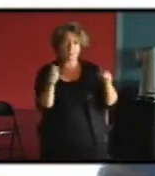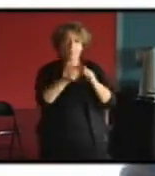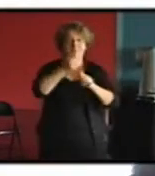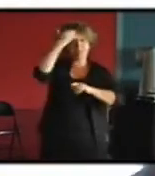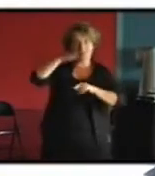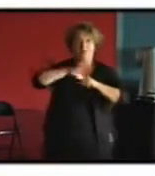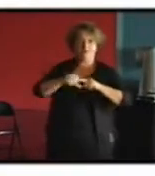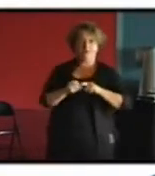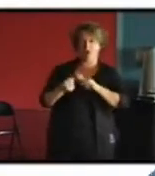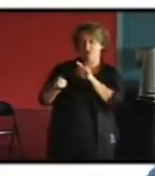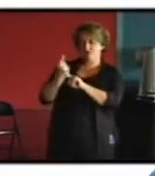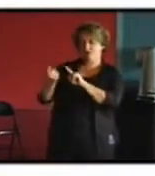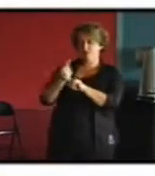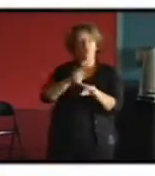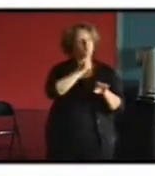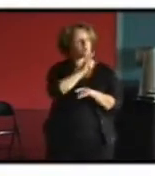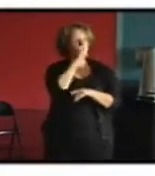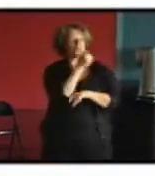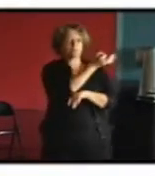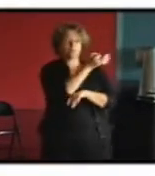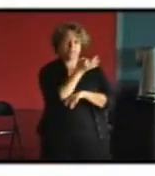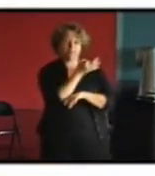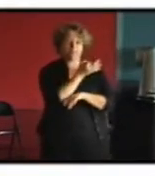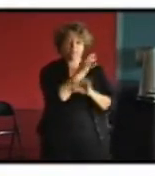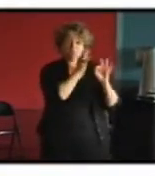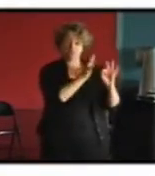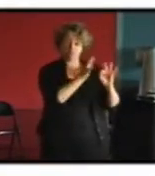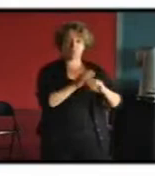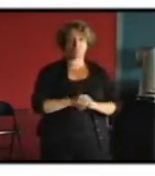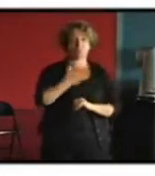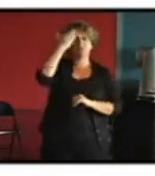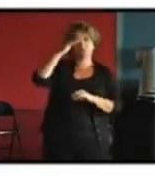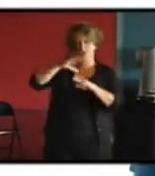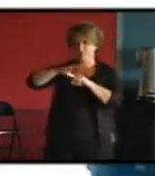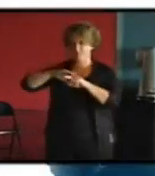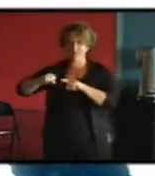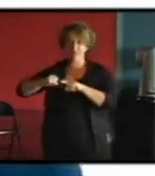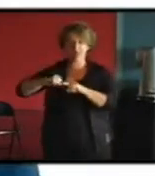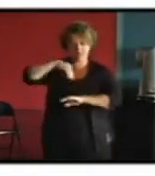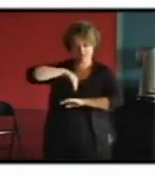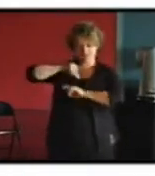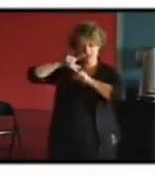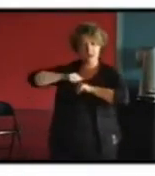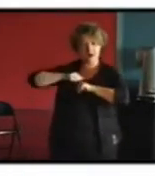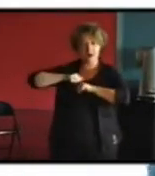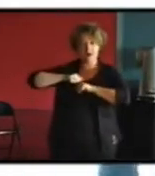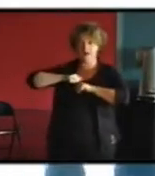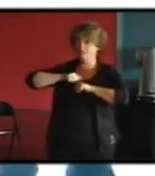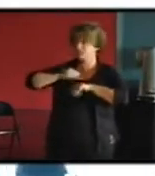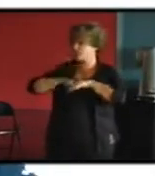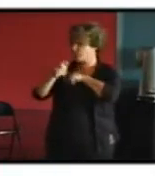que ce que disait monsieur il y a des savoir-faire qui sont pas toujours appliqués il y a enfin je crois que